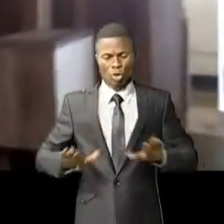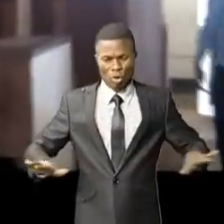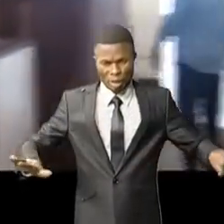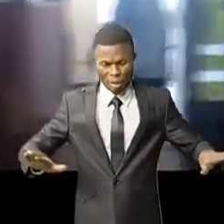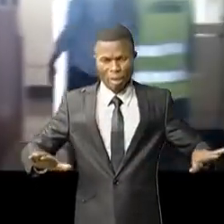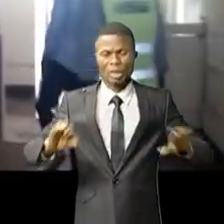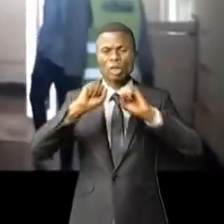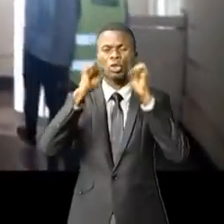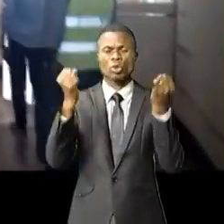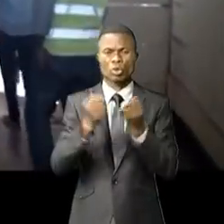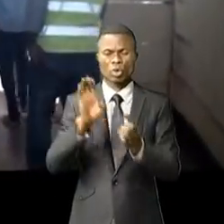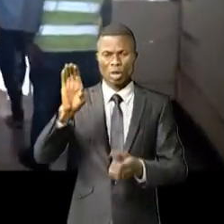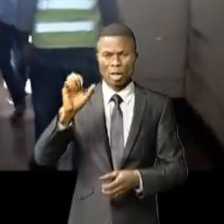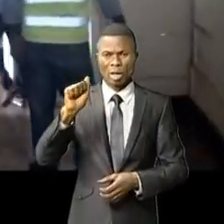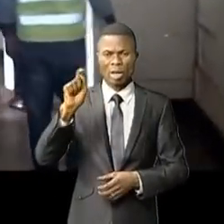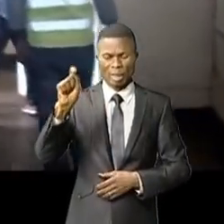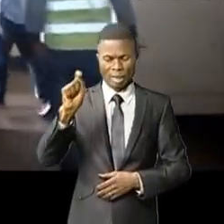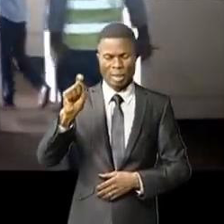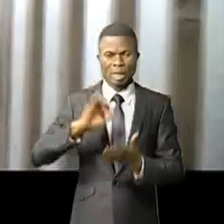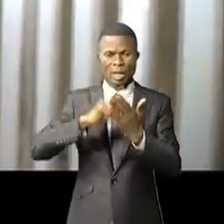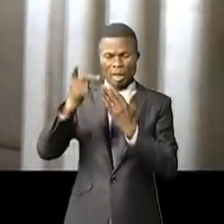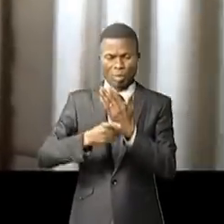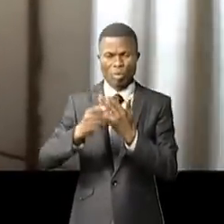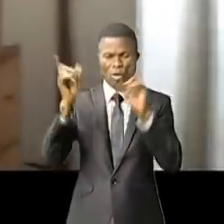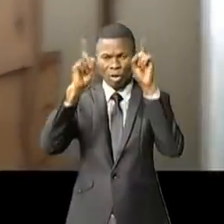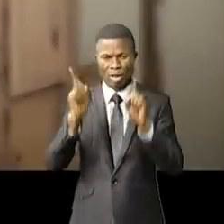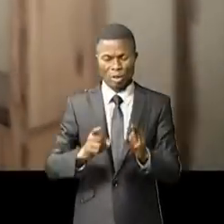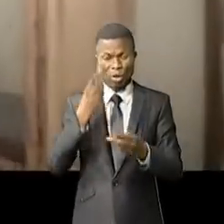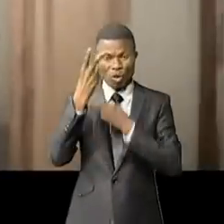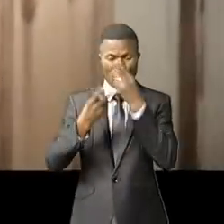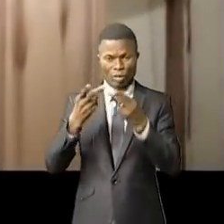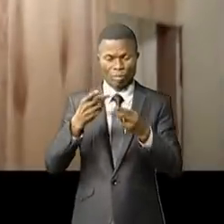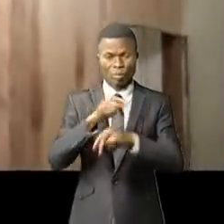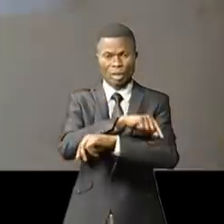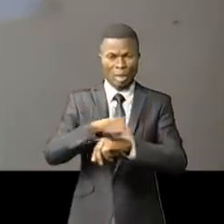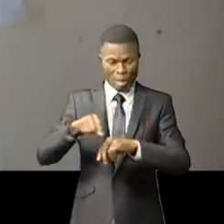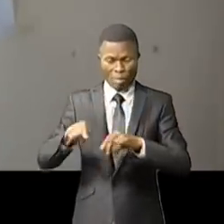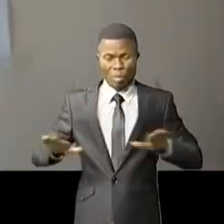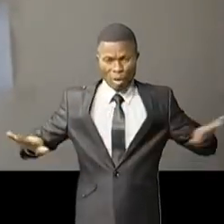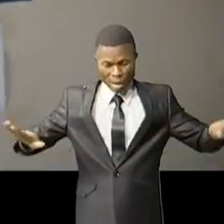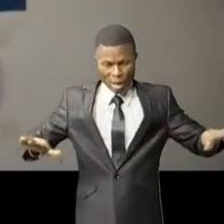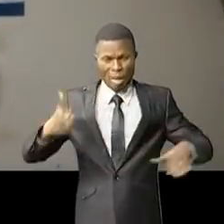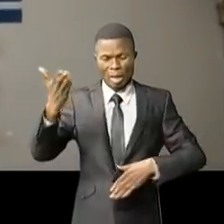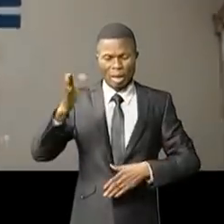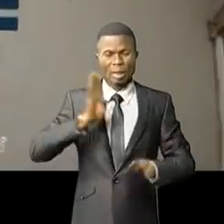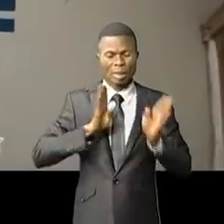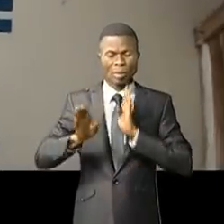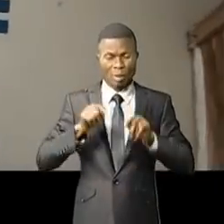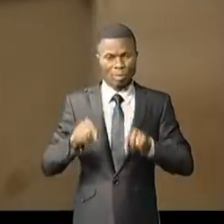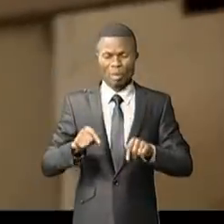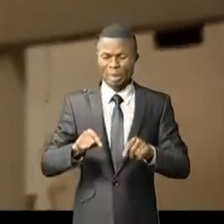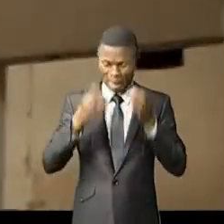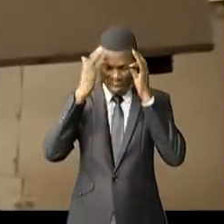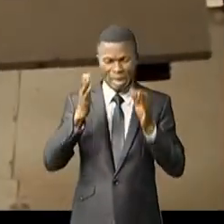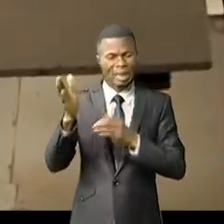de la société 4 Project Africa a inspecté les installations de cet aéroport dont l'état actuel laisse